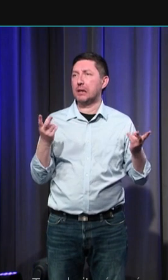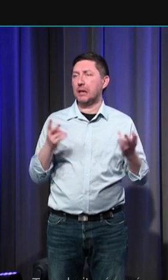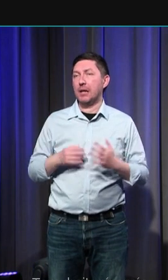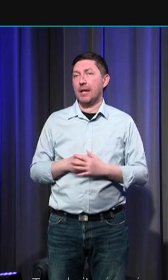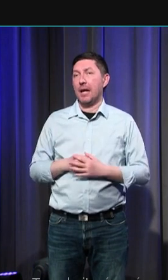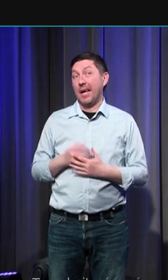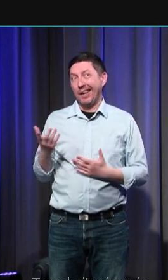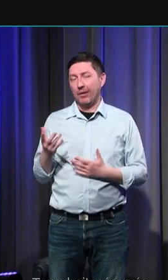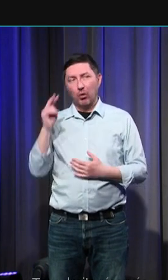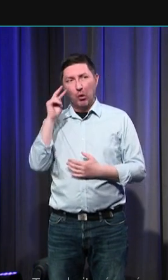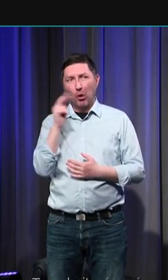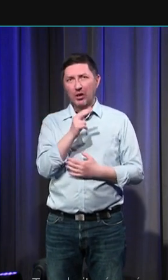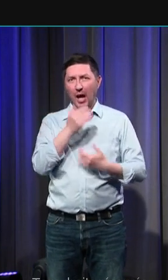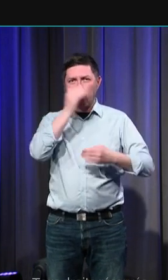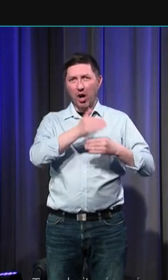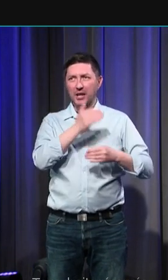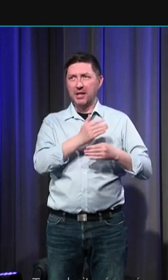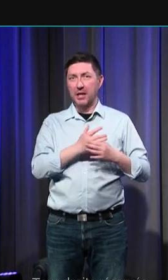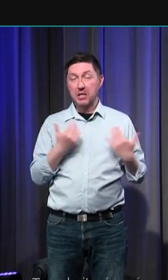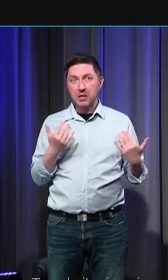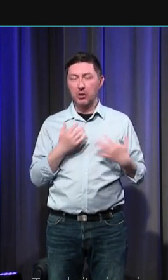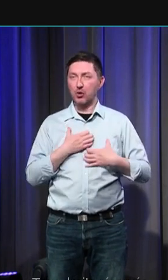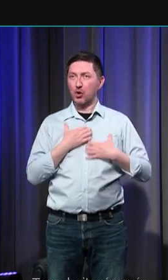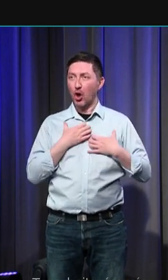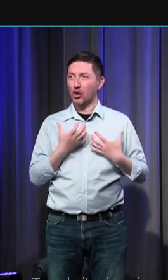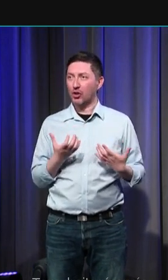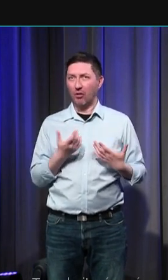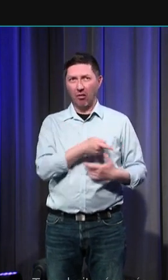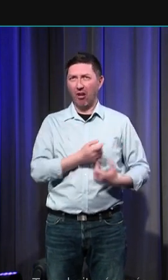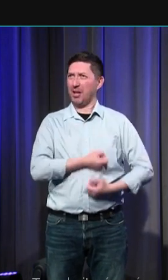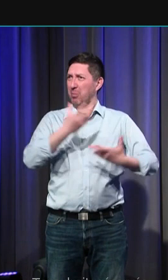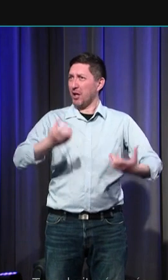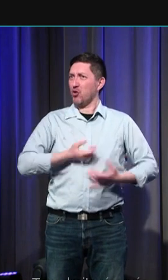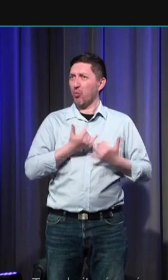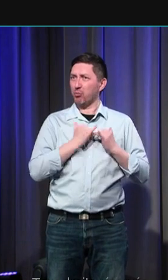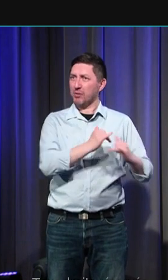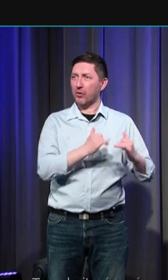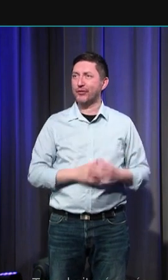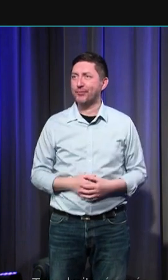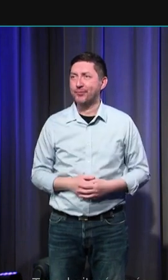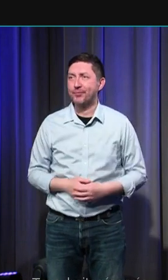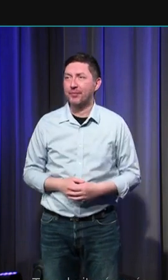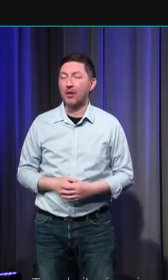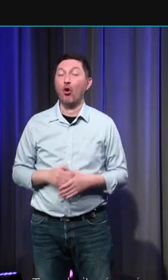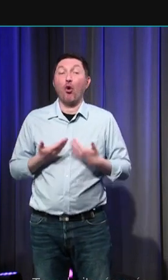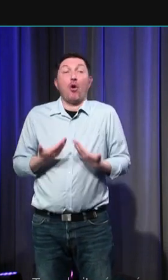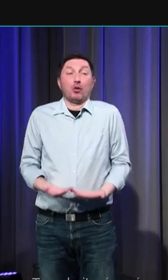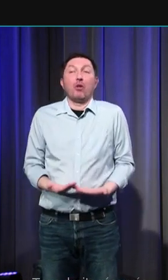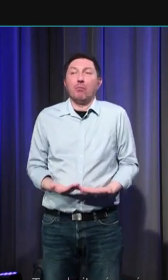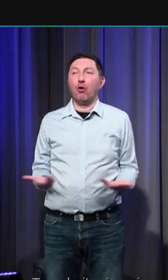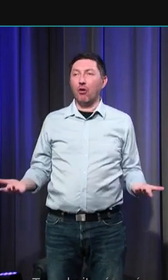l'inverse servaient à galvaniser les masses jusqu'au fanatisme aujourd'hui le détour par le Moyen Âge